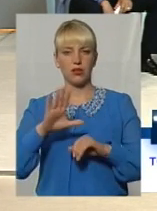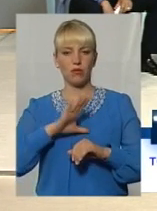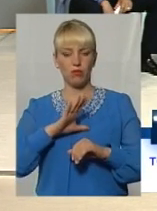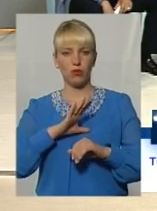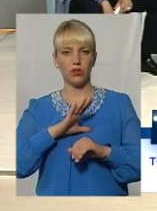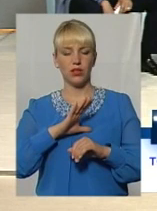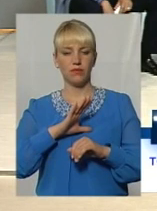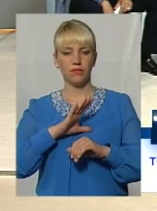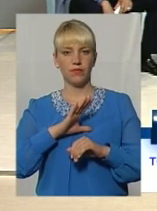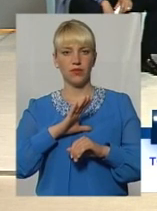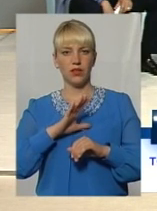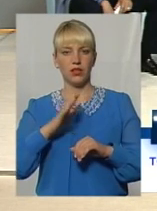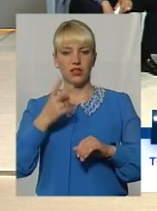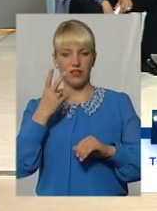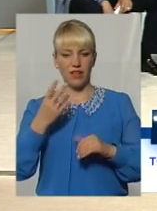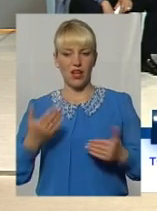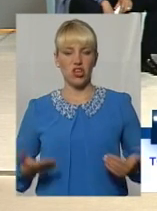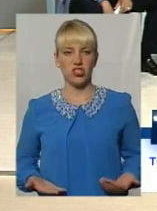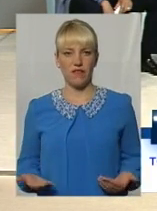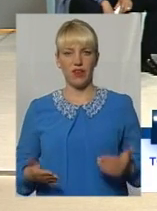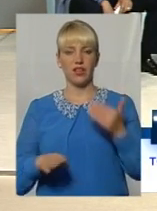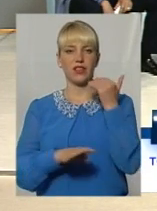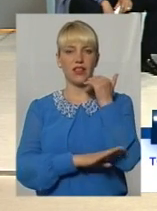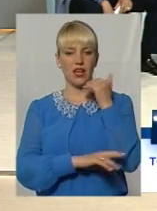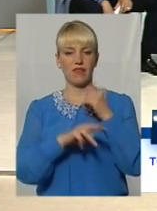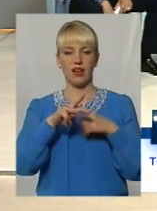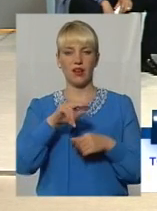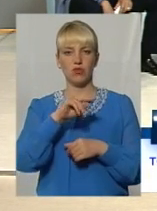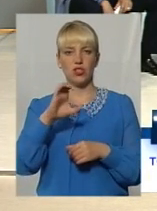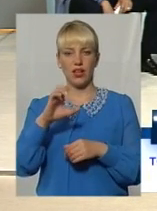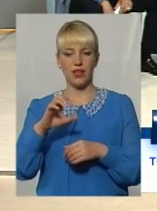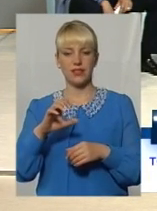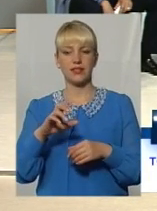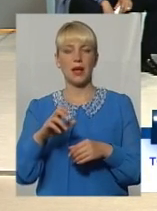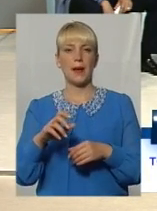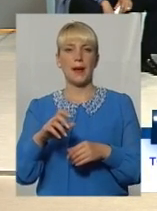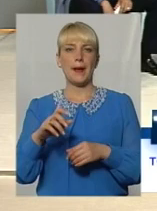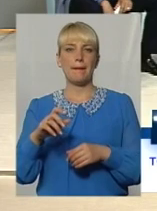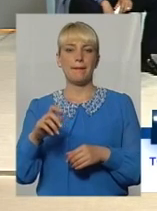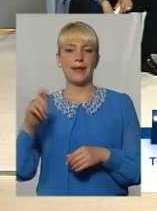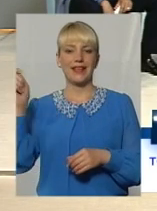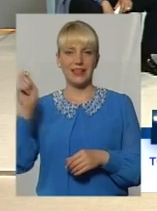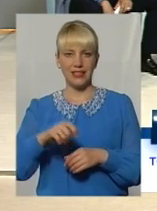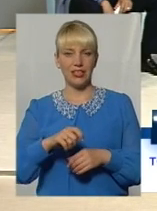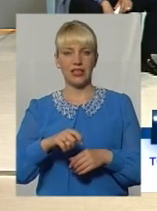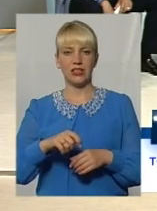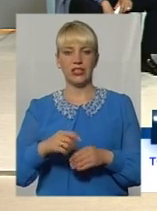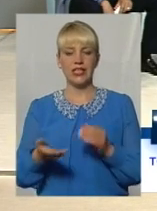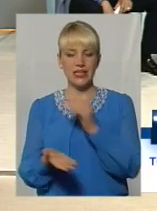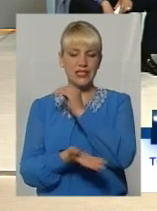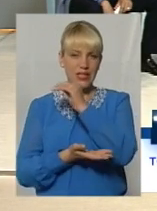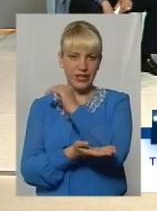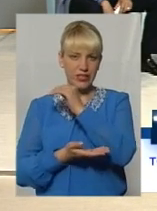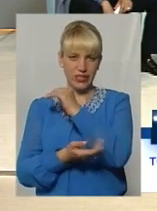зовсім живих два дерева. МЧС-ники приїхали, зрізали їх під корінь, і на тому все зібрали і